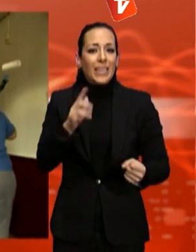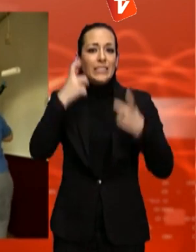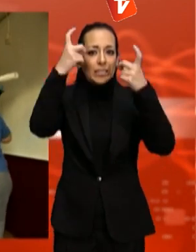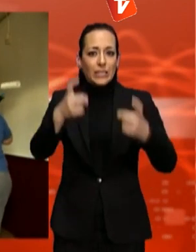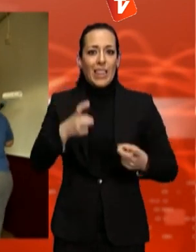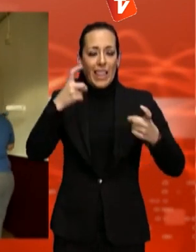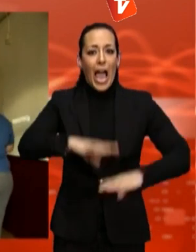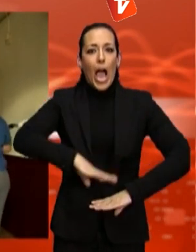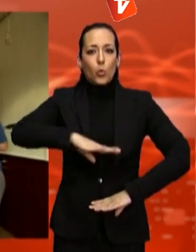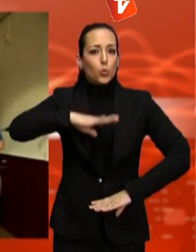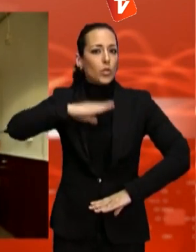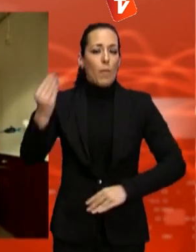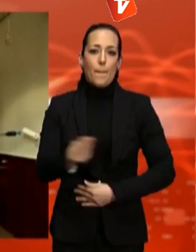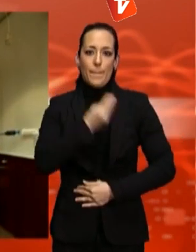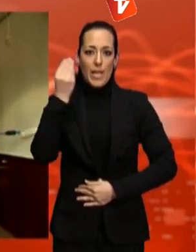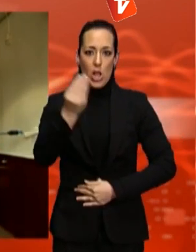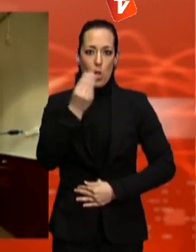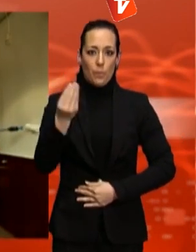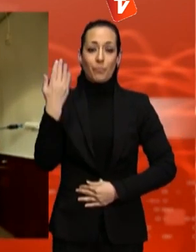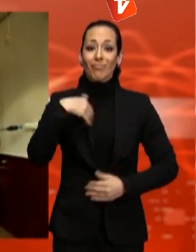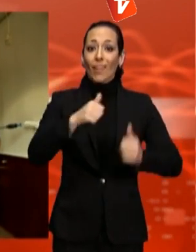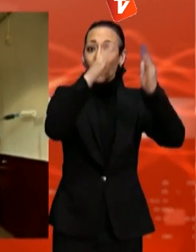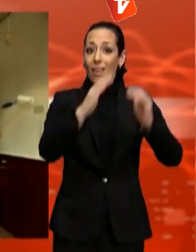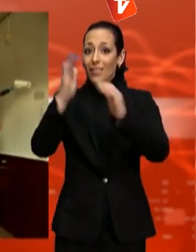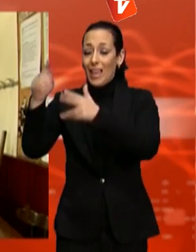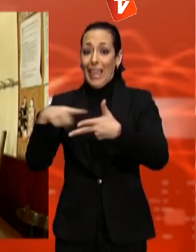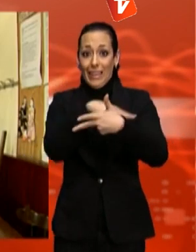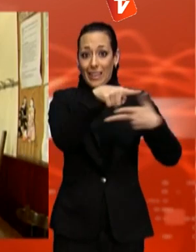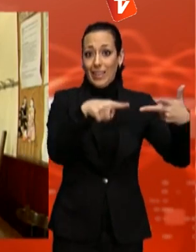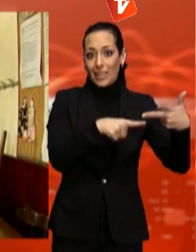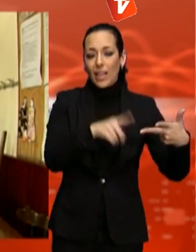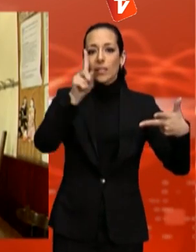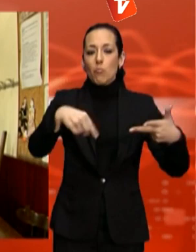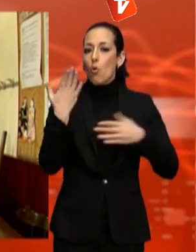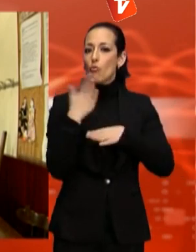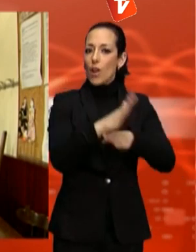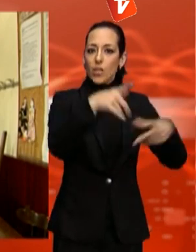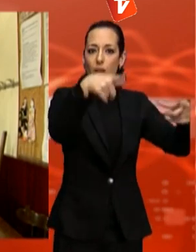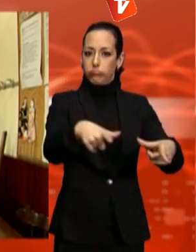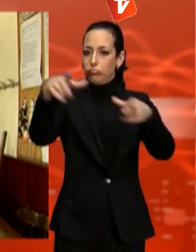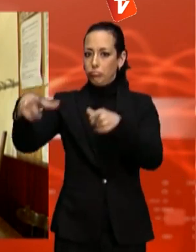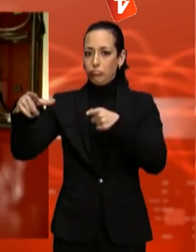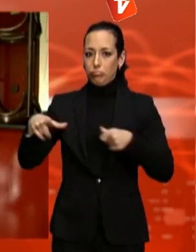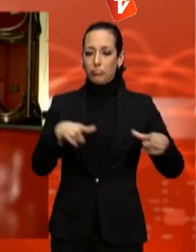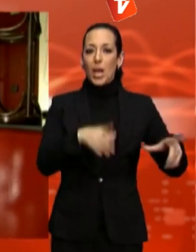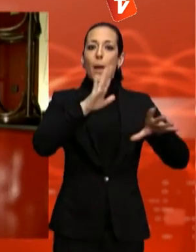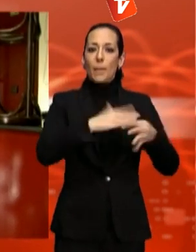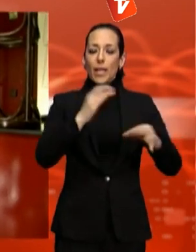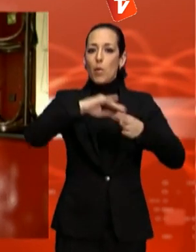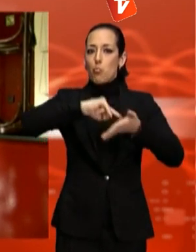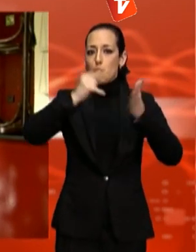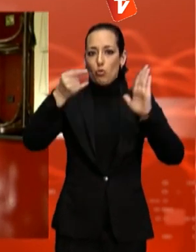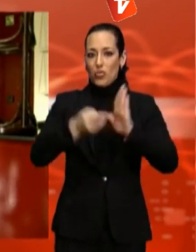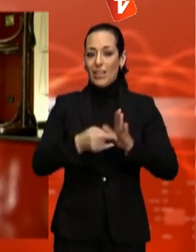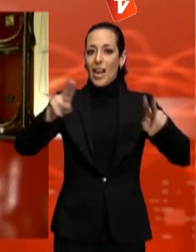'Ateneu Candela, l'Església Unida i Casa Matalonga van oferir espais per encabir el restaurant comunitari. La darrera proposta, la